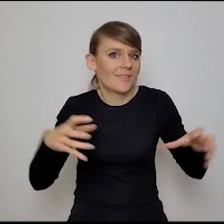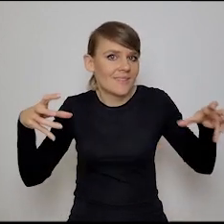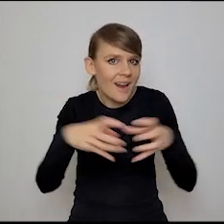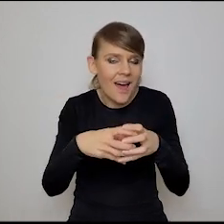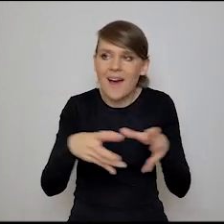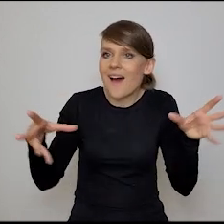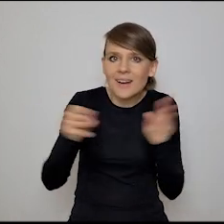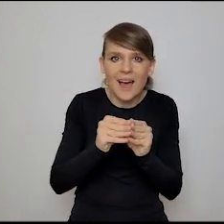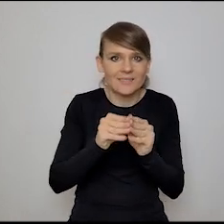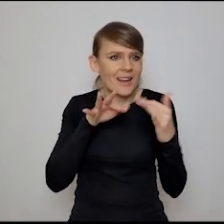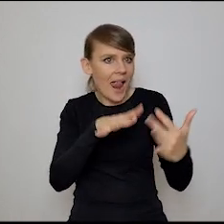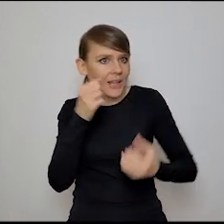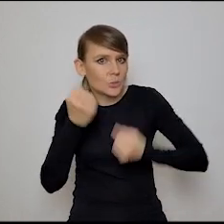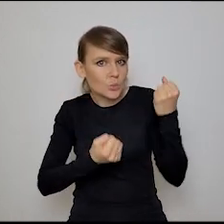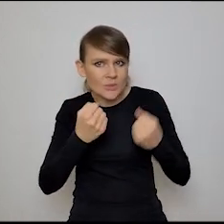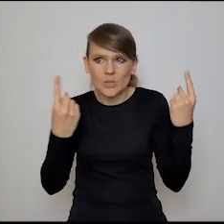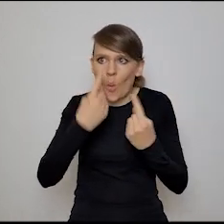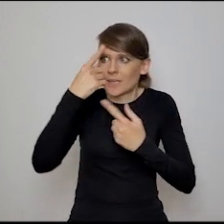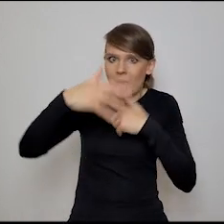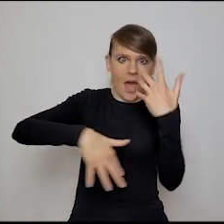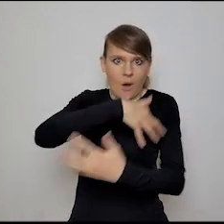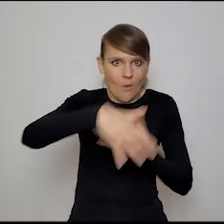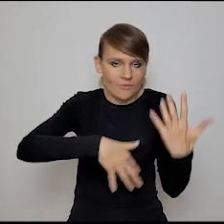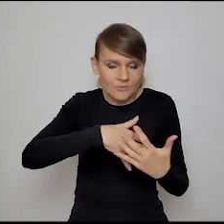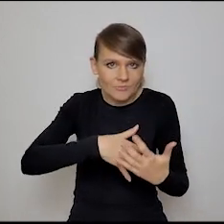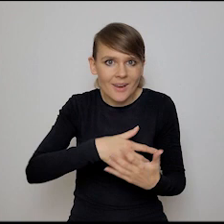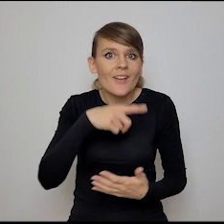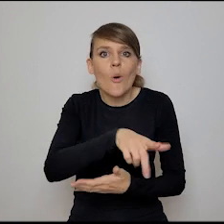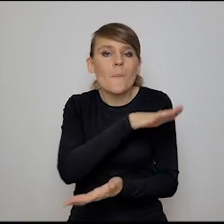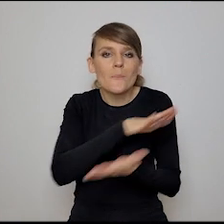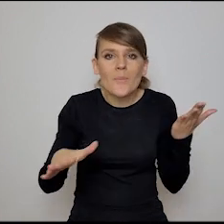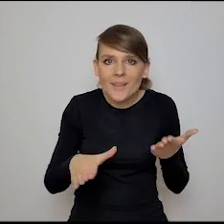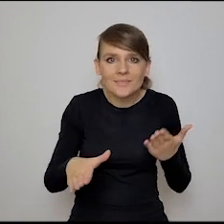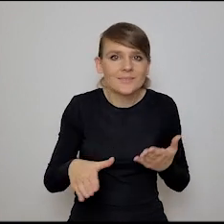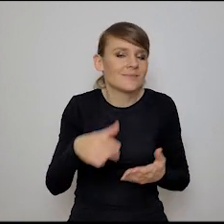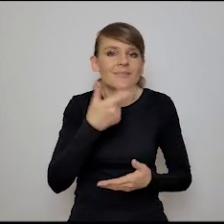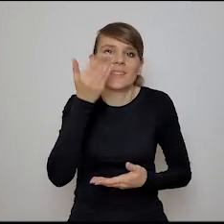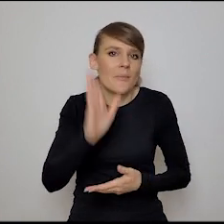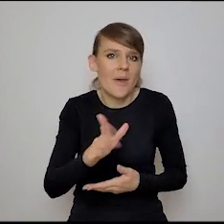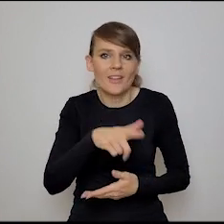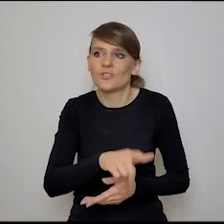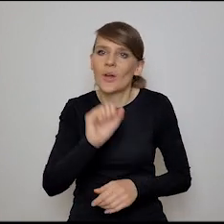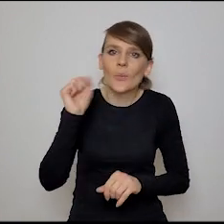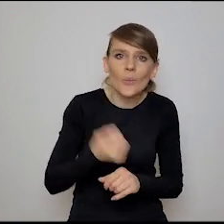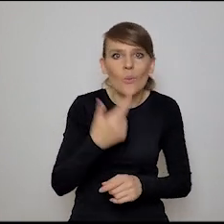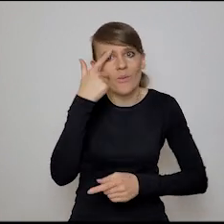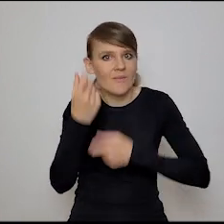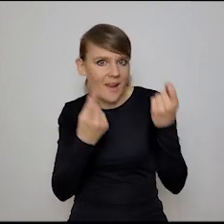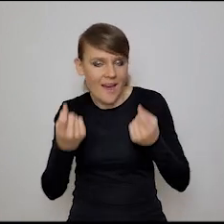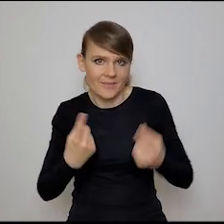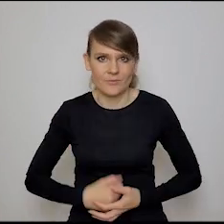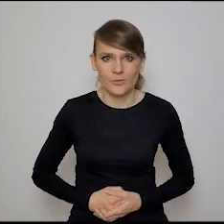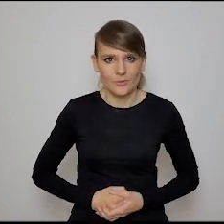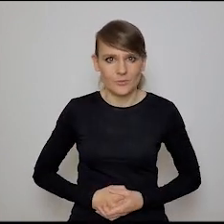w trudnych relacjach, właśnie w sytuacjach chaotycznych, bo bez tego nie ma żadnej zwinności, bez tego nie ma żadnej kreatywności.